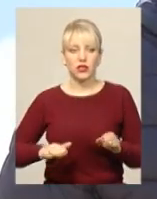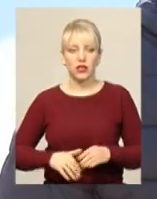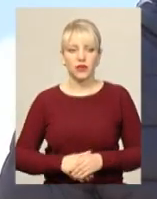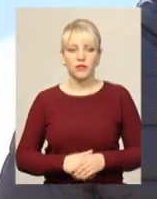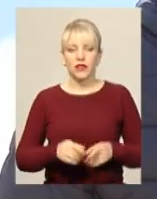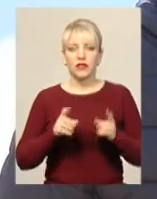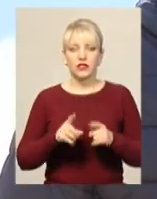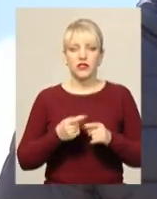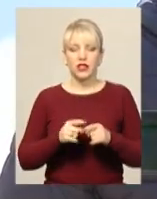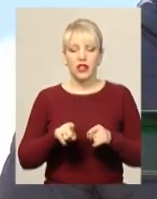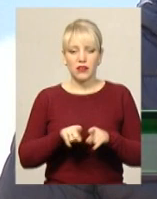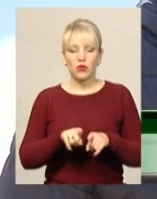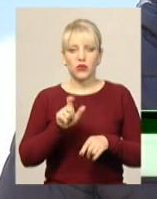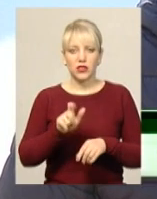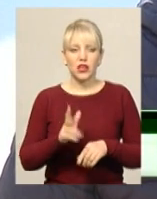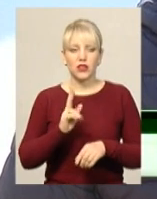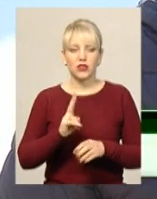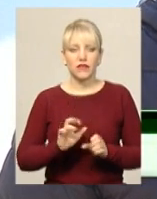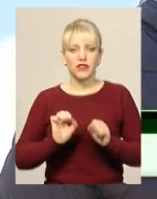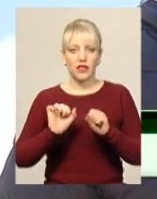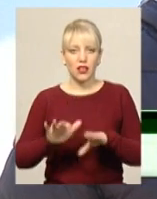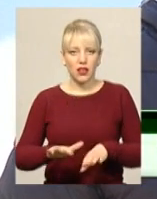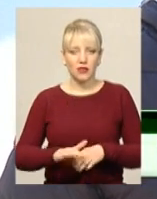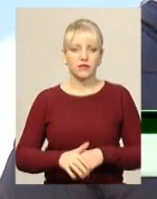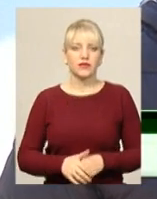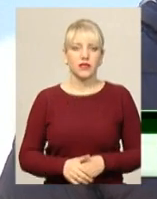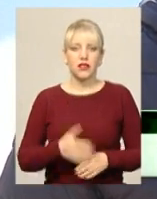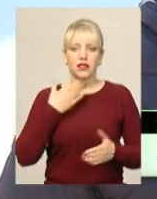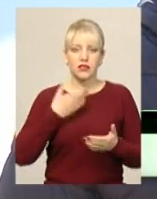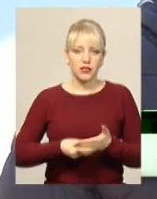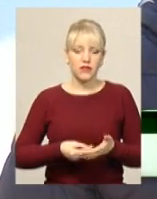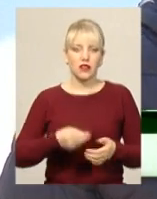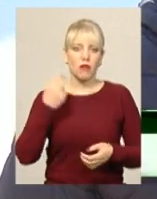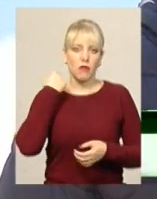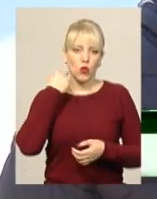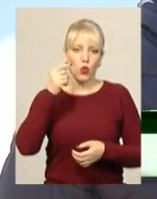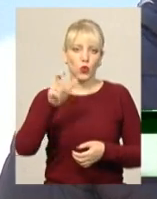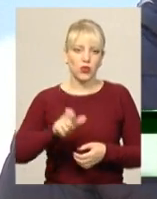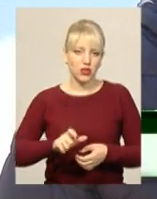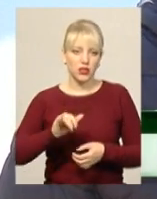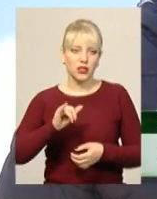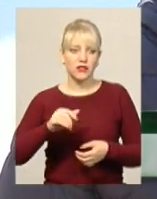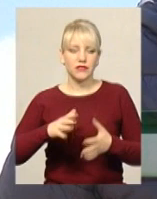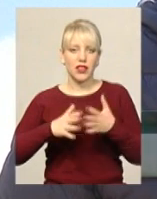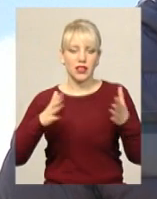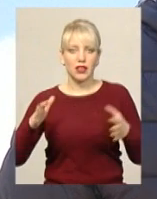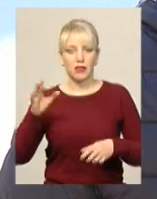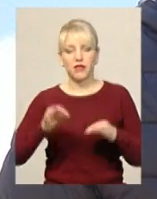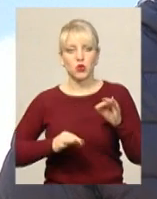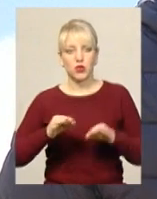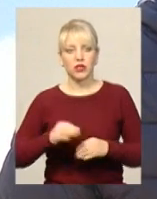Дійсно це та людина, яка віддала свій борг країні з великими відсотками.